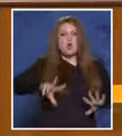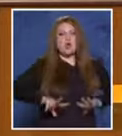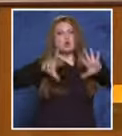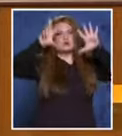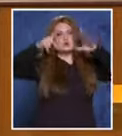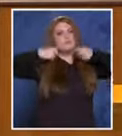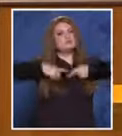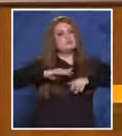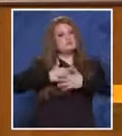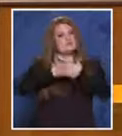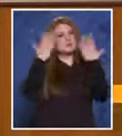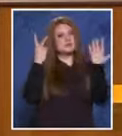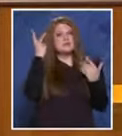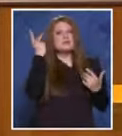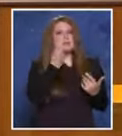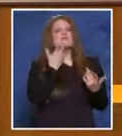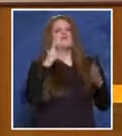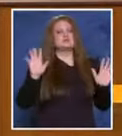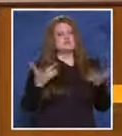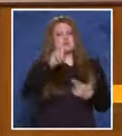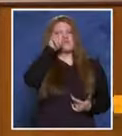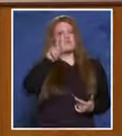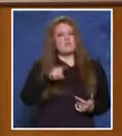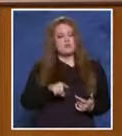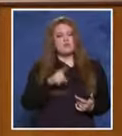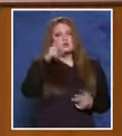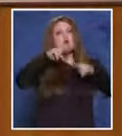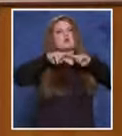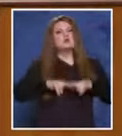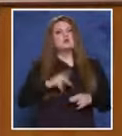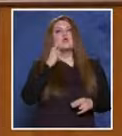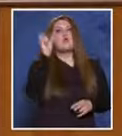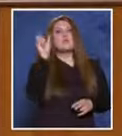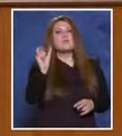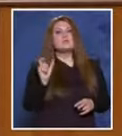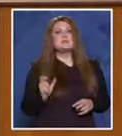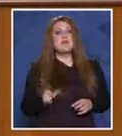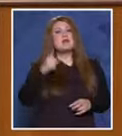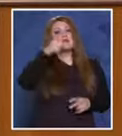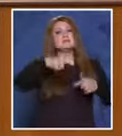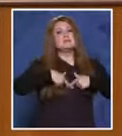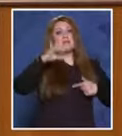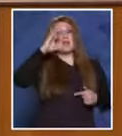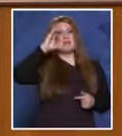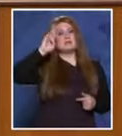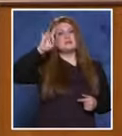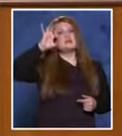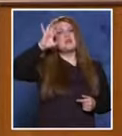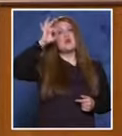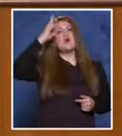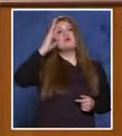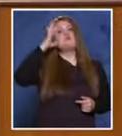сутринта, за да разберете за какво става дума. А сега остенете с коментара на Седя из Краонцова по днешния случай и фактора,